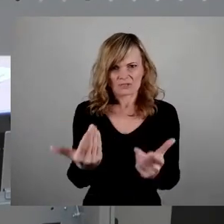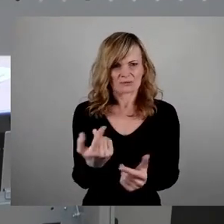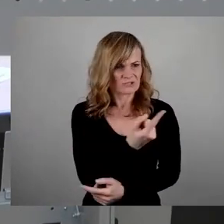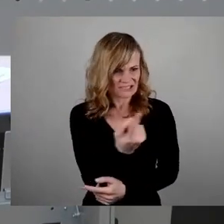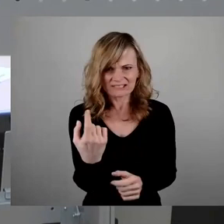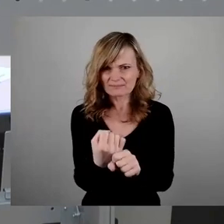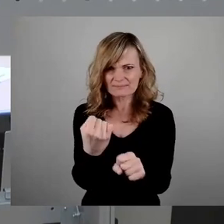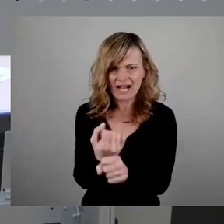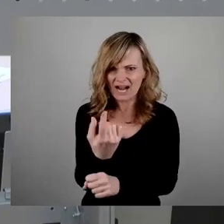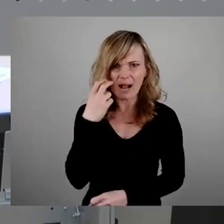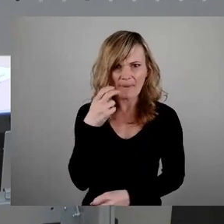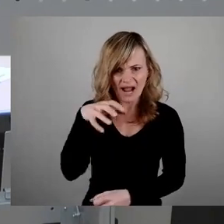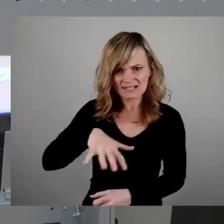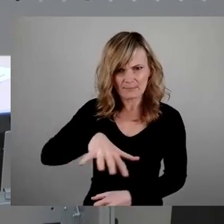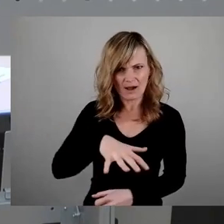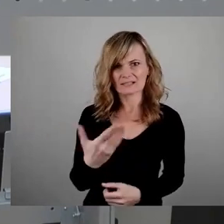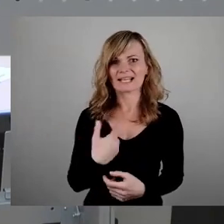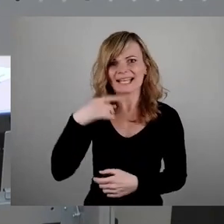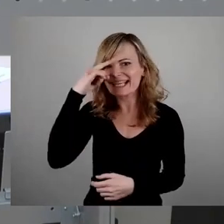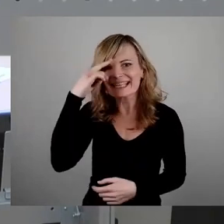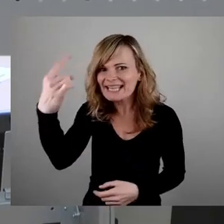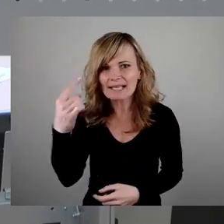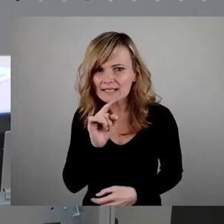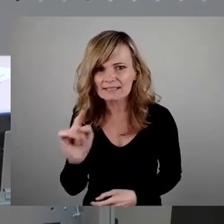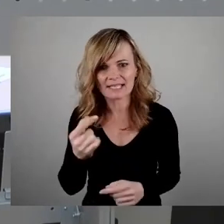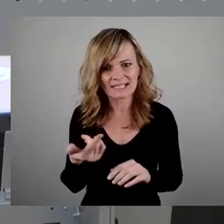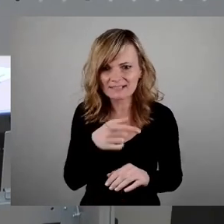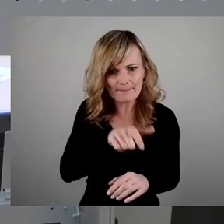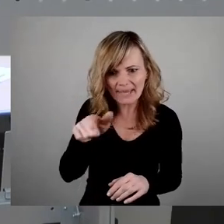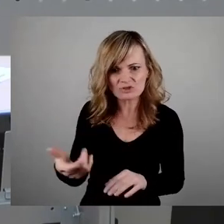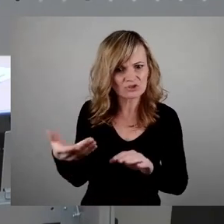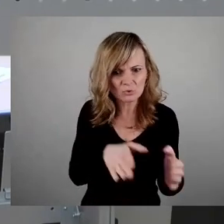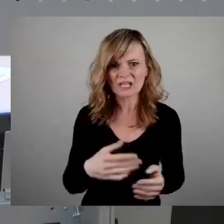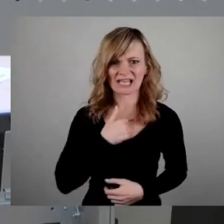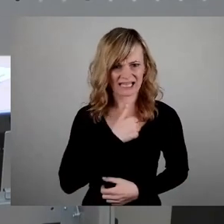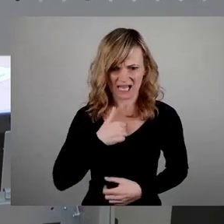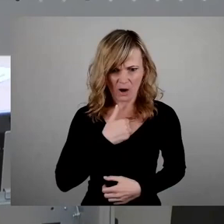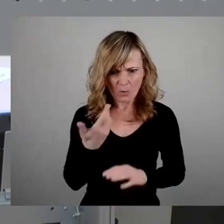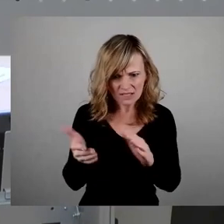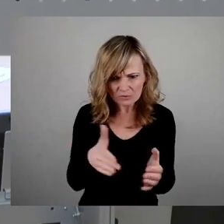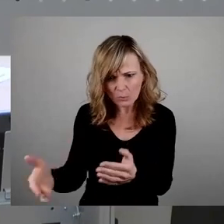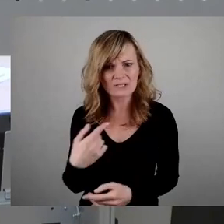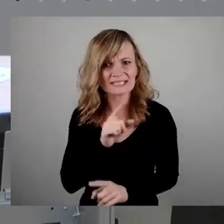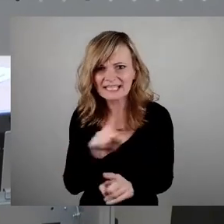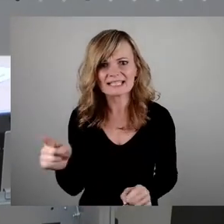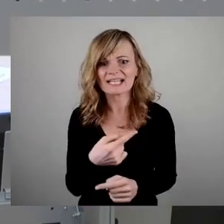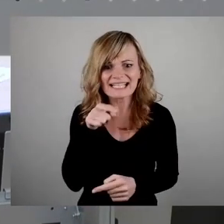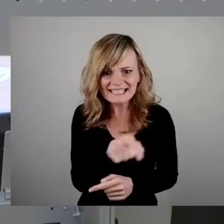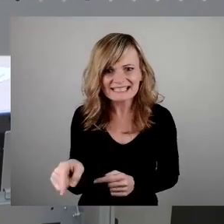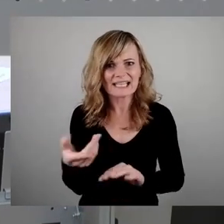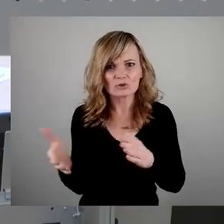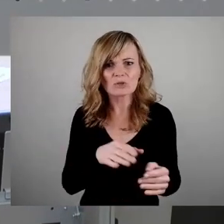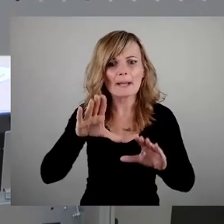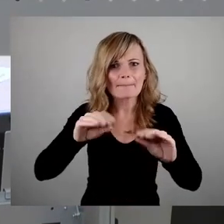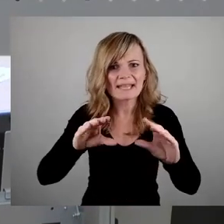Sie machen, ist, Sie gedenken nicht der Toten, Sie trauern auch nicht um die Toten, Sie benutzen die Toten. Und Sie